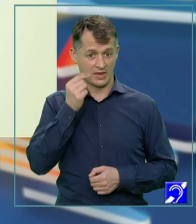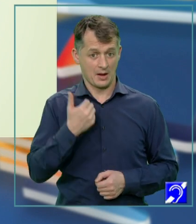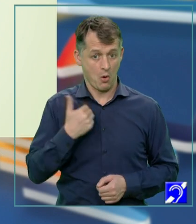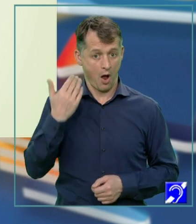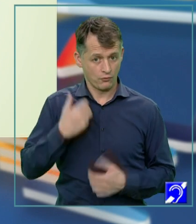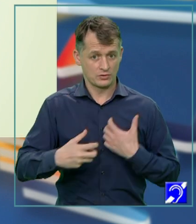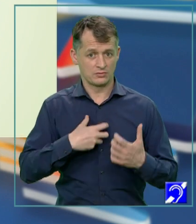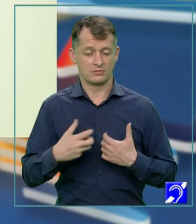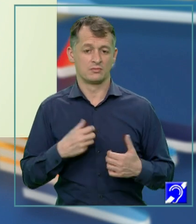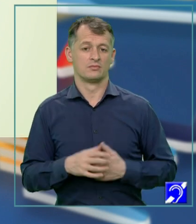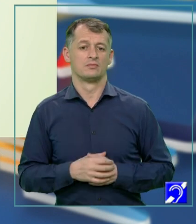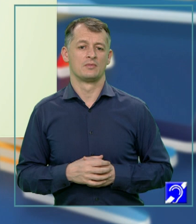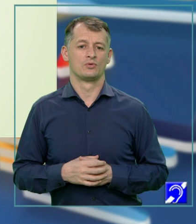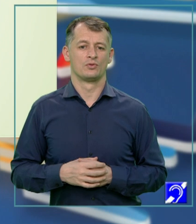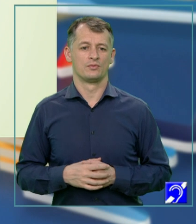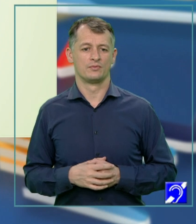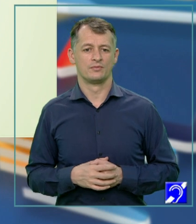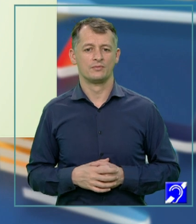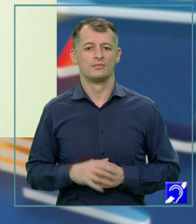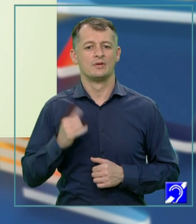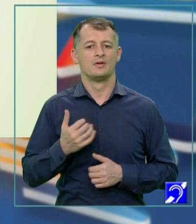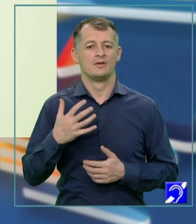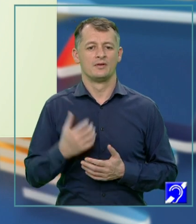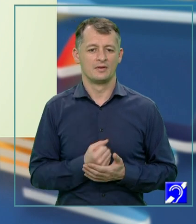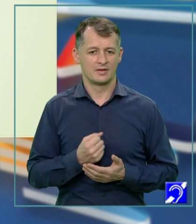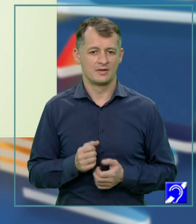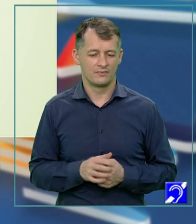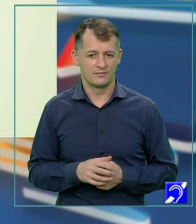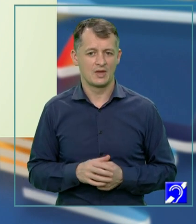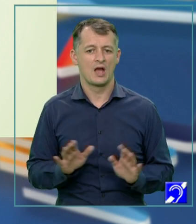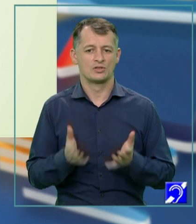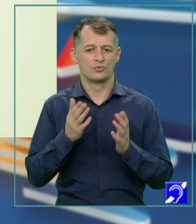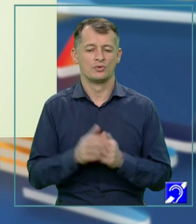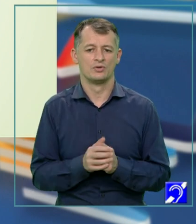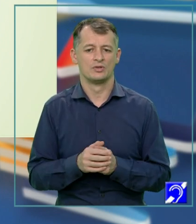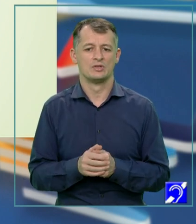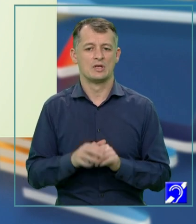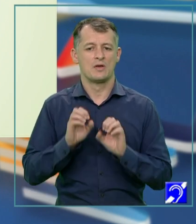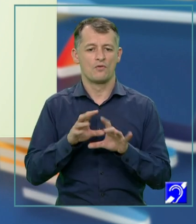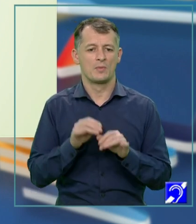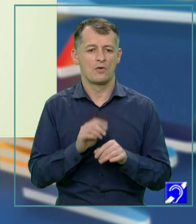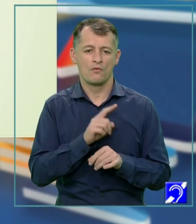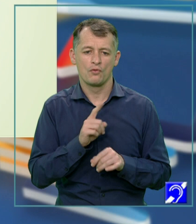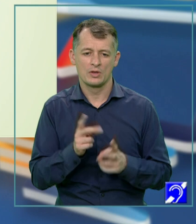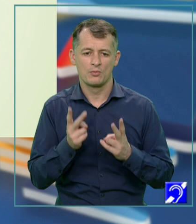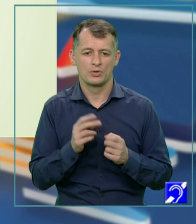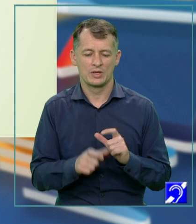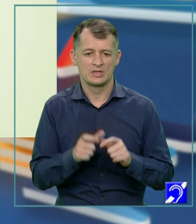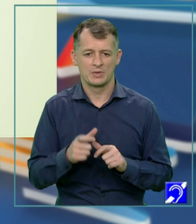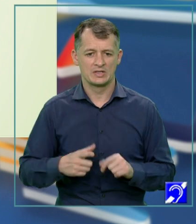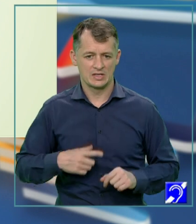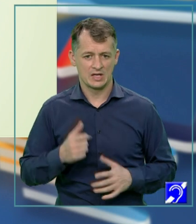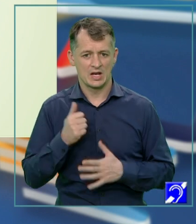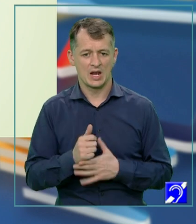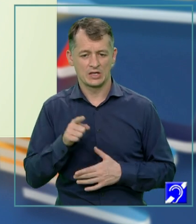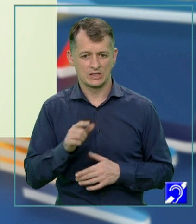Iași. Iau ca exemplu rolul doctorului Șmil din Apus de Soare. Am început a mă informa foarte amănunțit despre existența reală